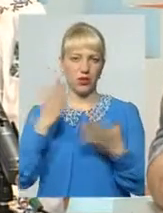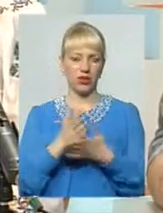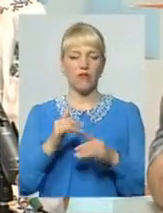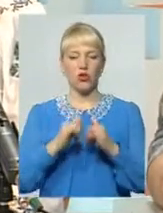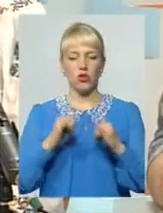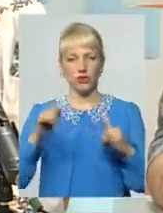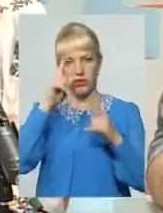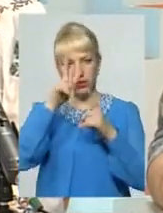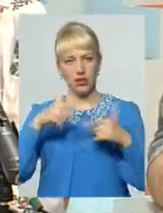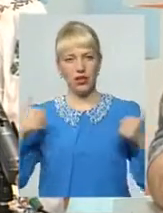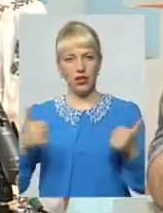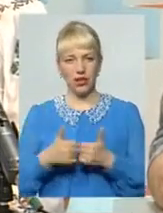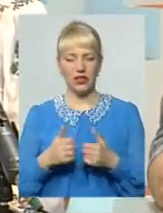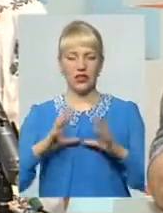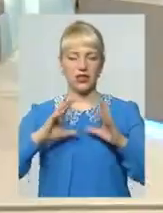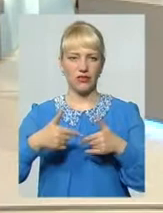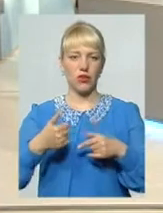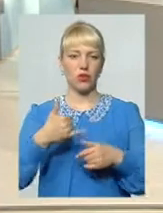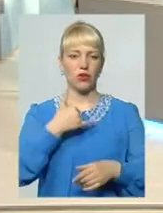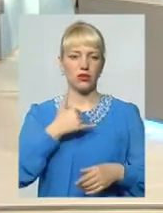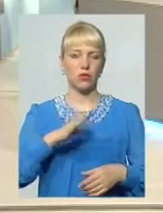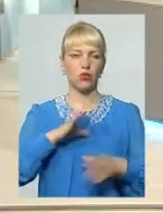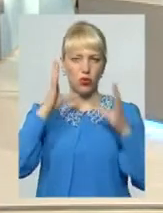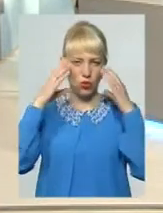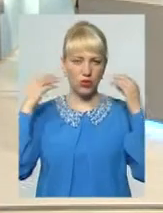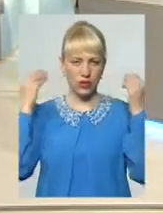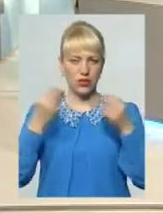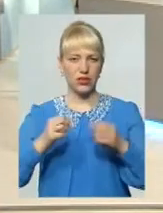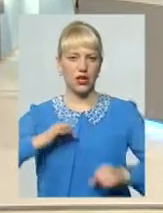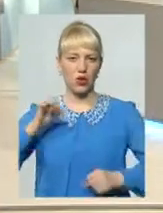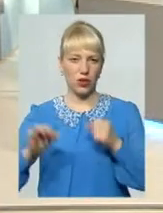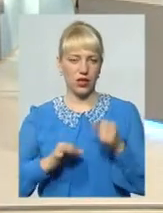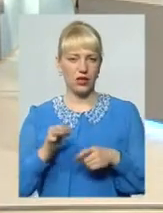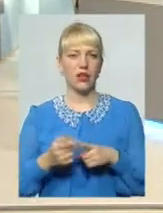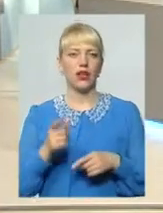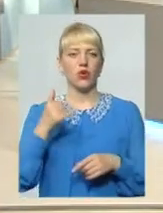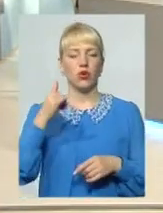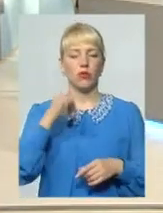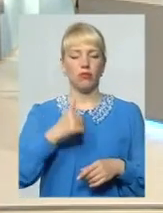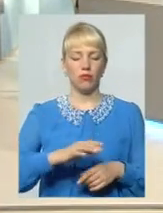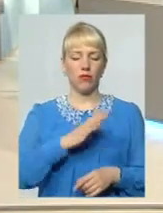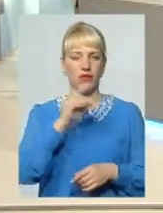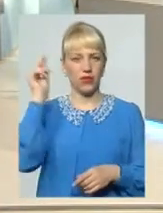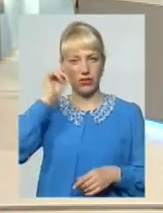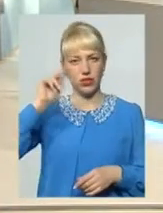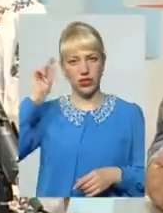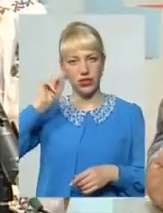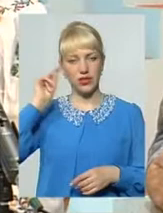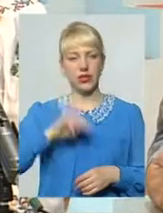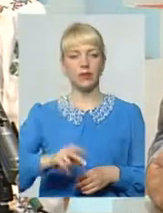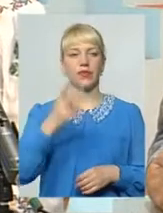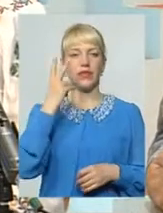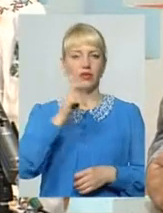нас приїжджали норвезькі колеги Ми відбули два, не відбули, відівчилися, два